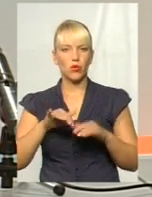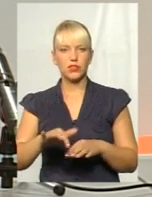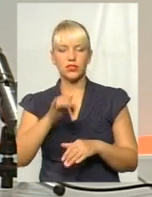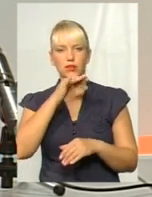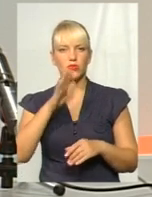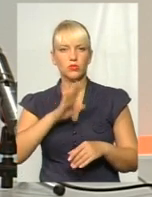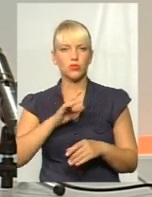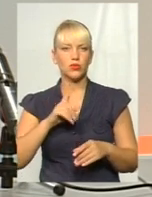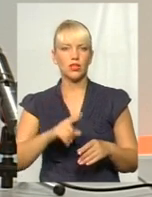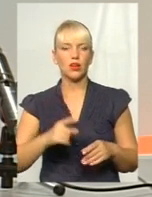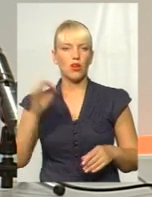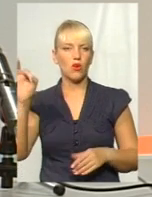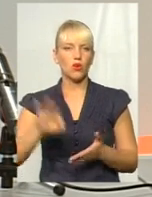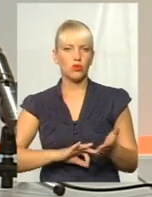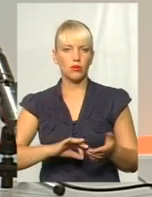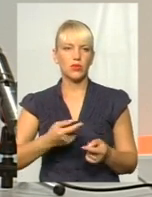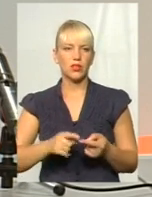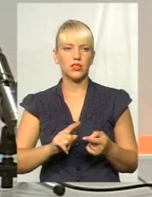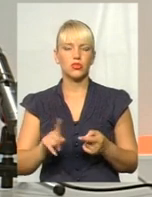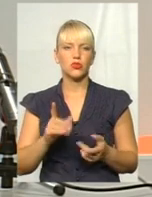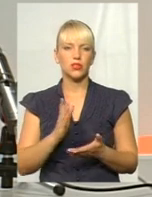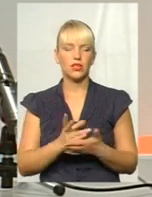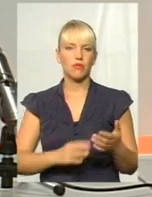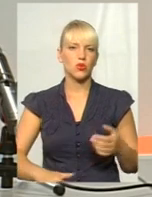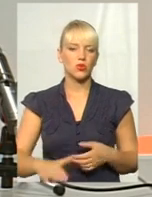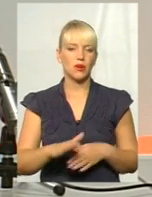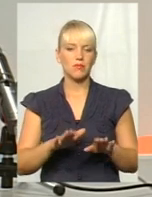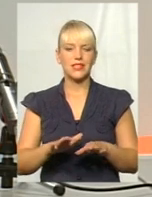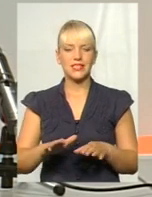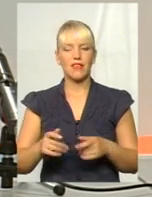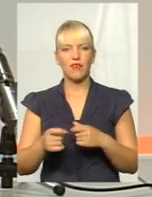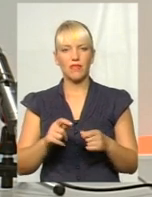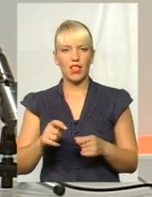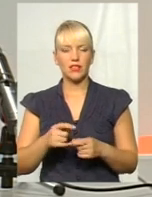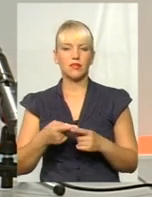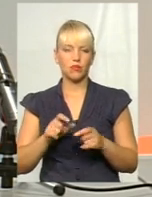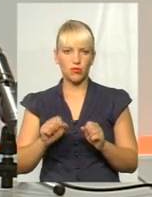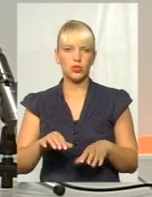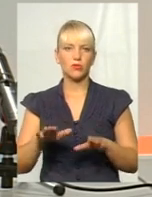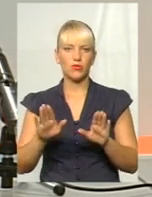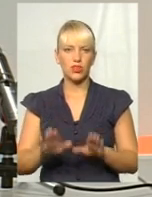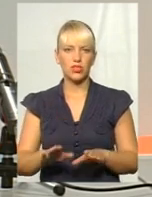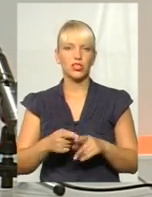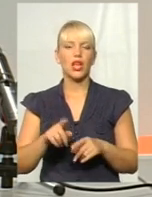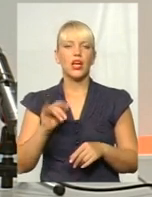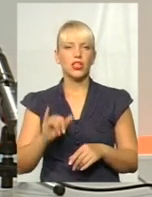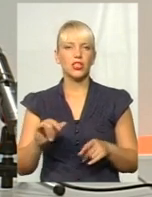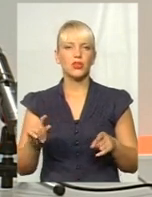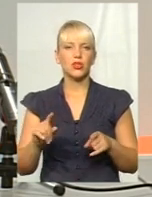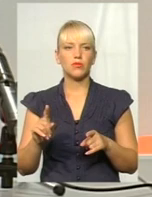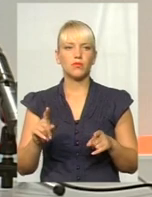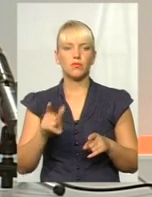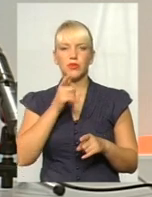Цей процес, що лежить в площині місцевої влади, ми можемо вирішити. Чому ми можемо вирішити і про що це свідчить? Під час